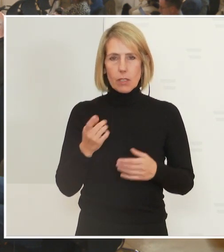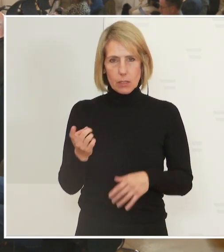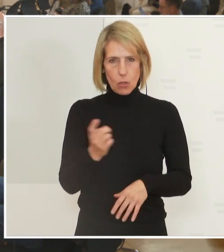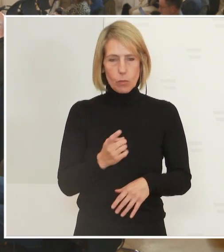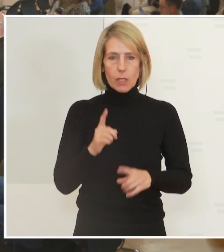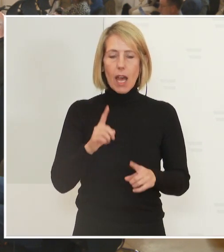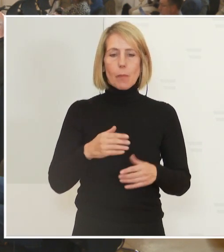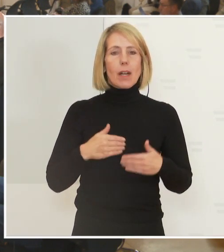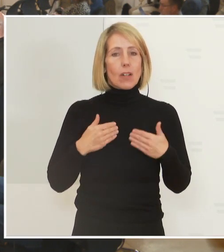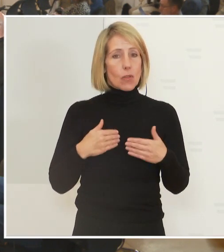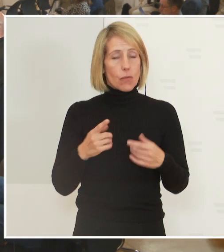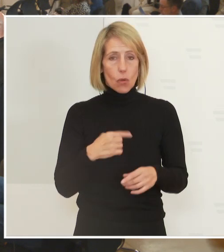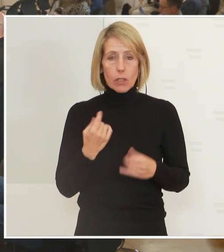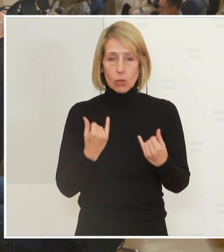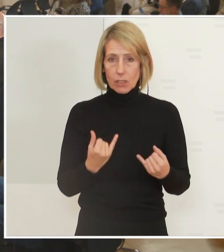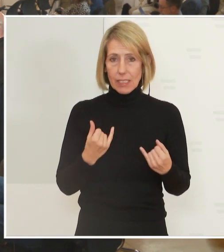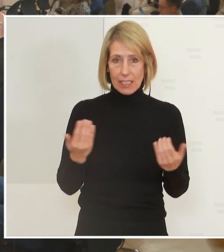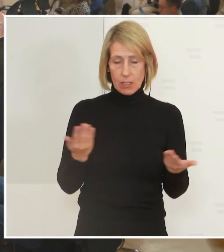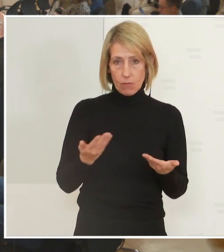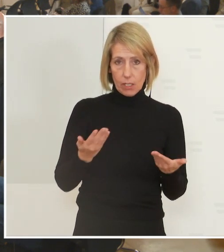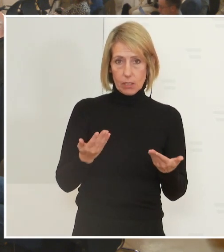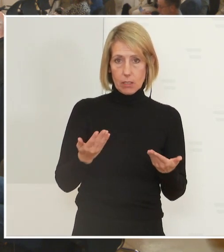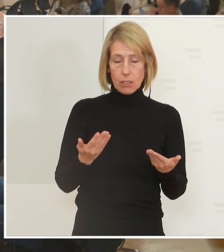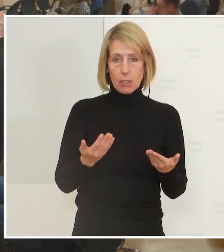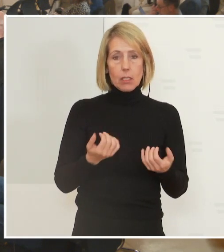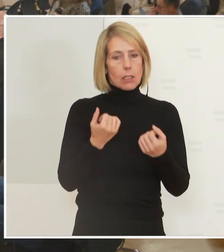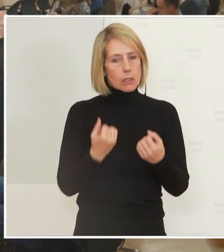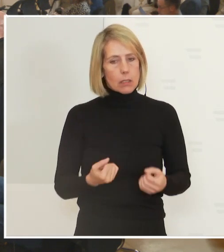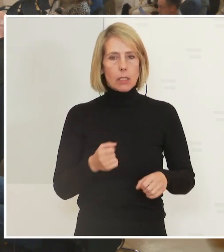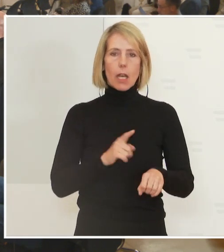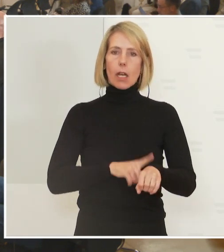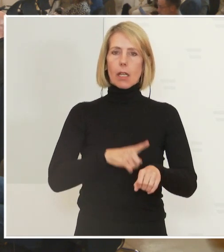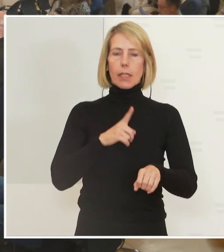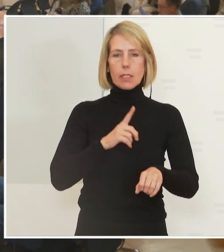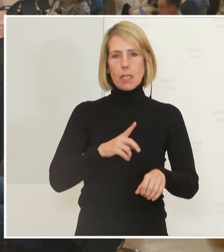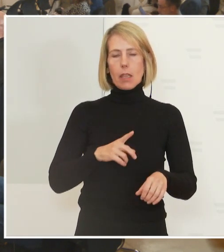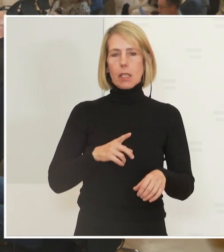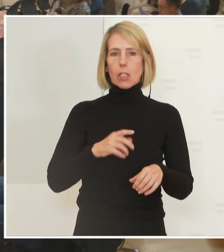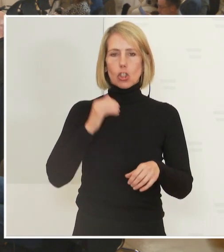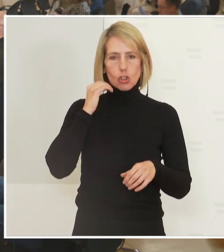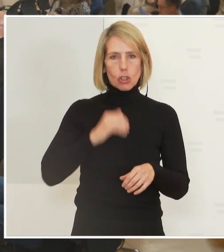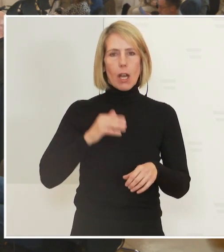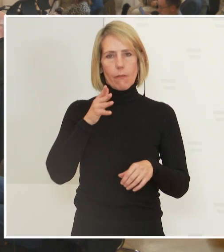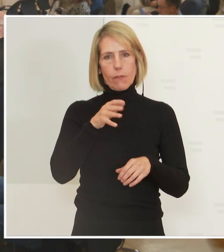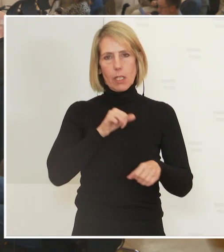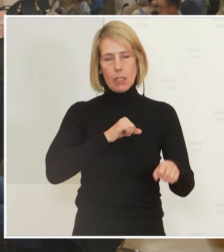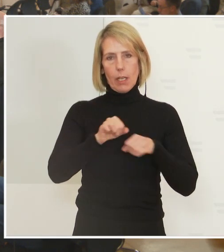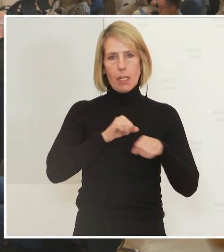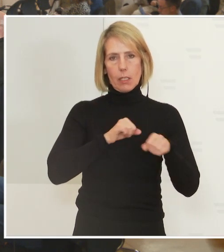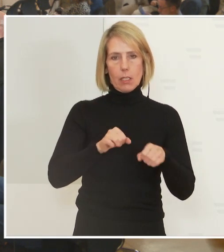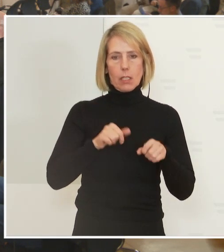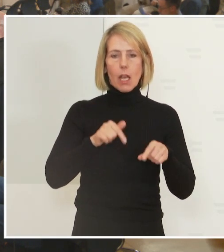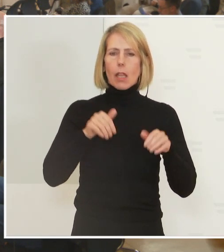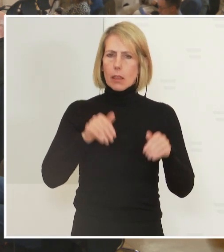freut, ist, dass jetzt sicher rechtzeitig und scharf reagiert wird. Ich glaube, das muss man